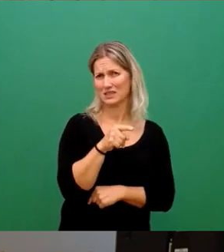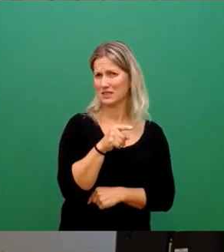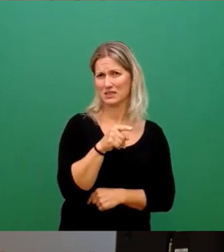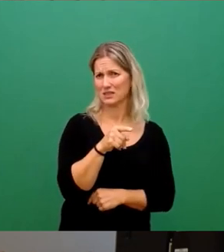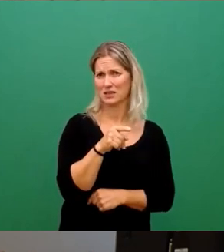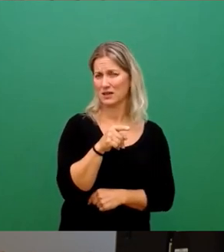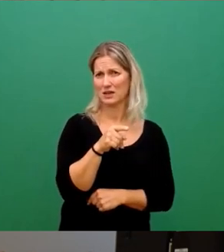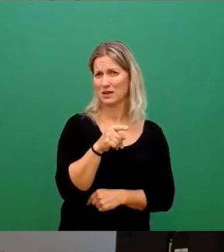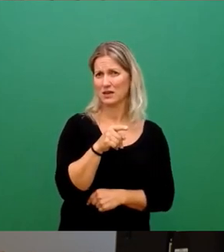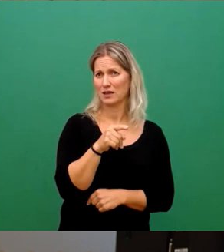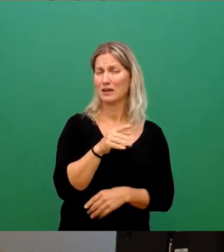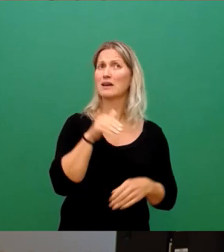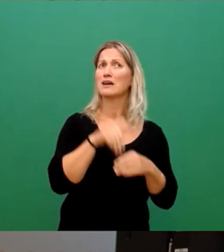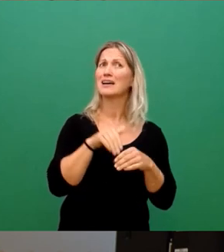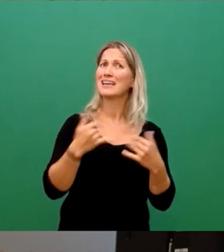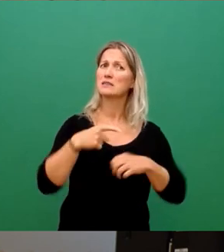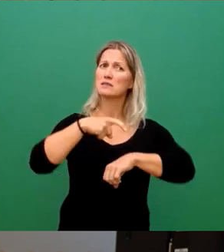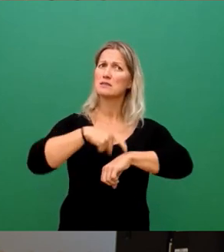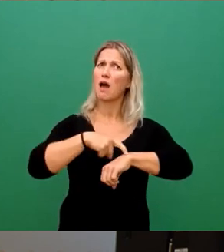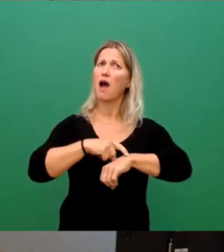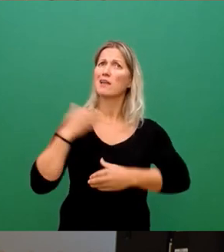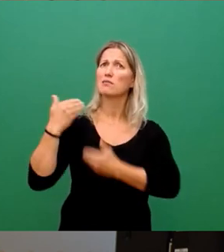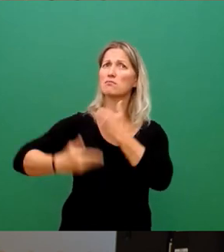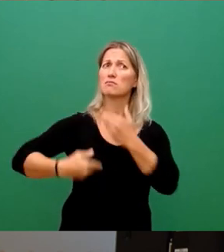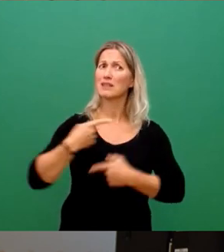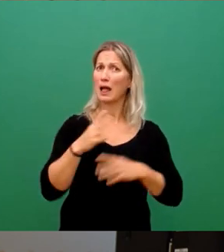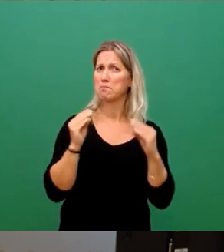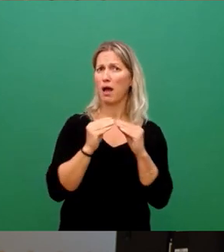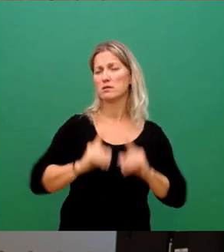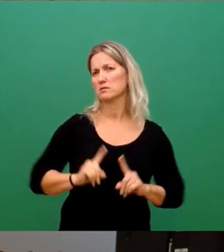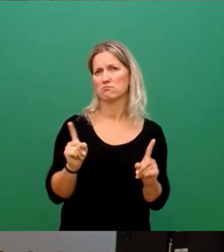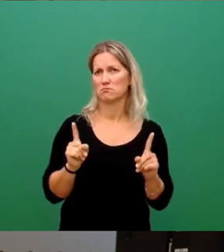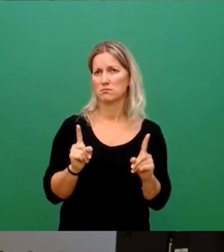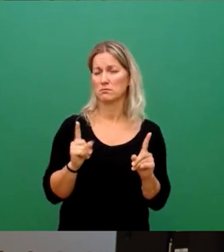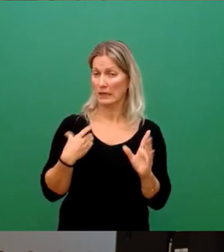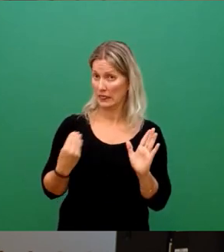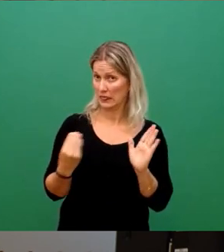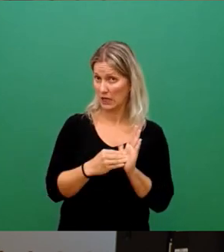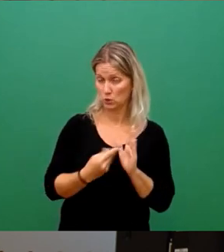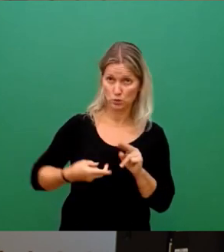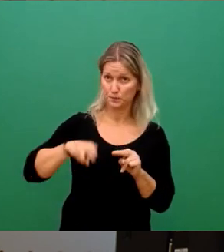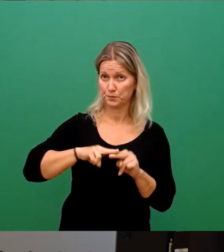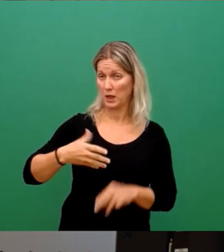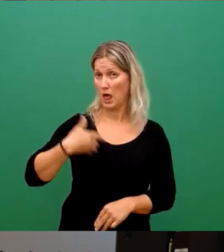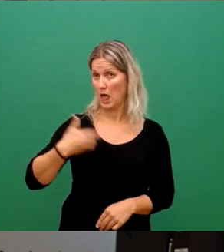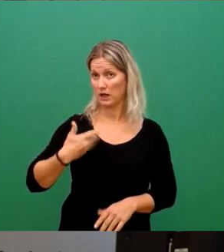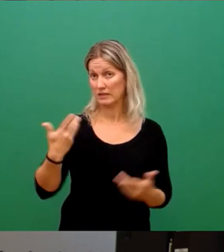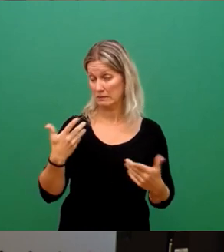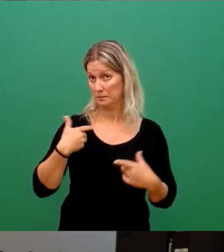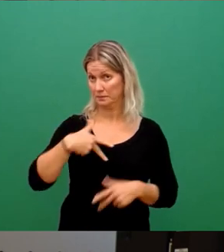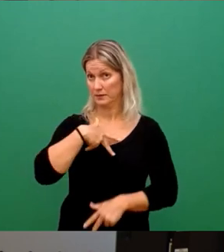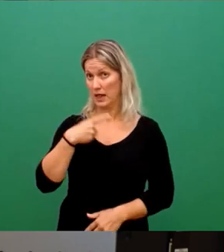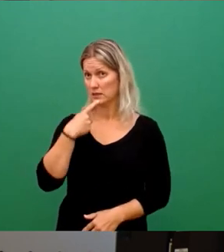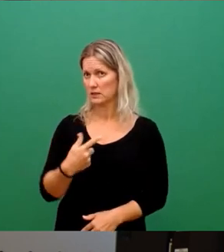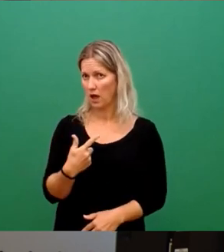also ganz bestimmt nicht mehr zeitgemäß ist. Was mich dann besonders auch noch geärgert hat, gebe ich gerne zu, ist, dass dann einfach